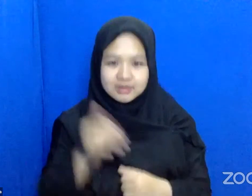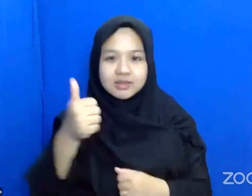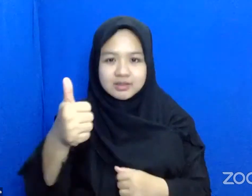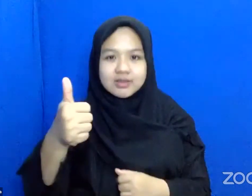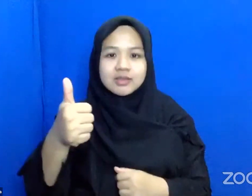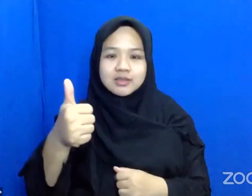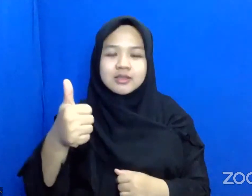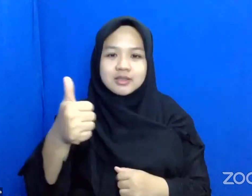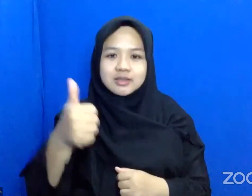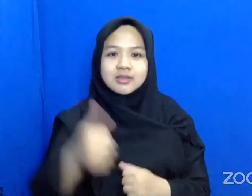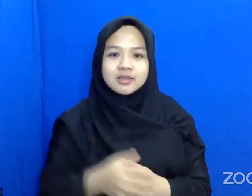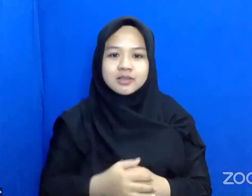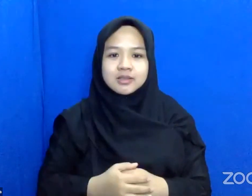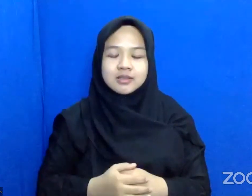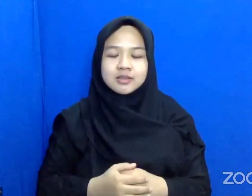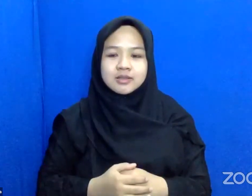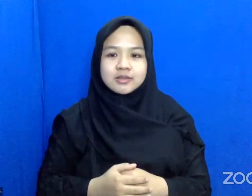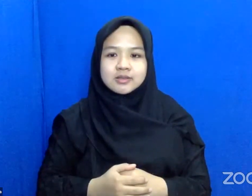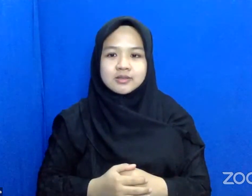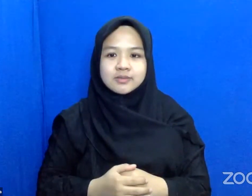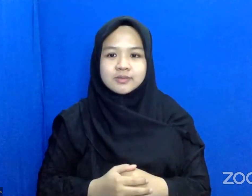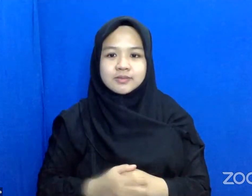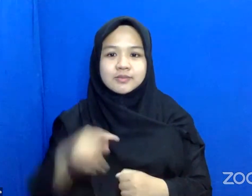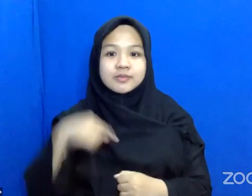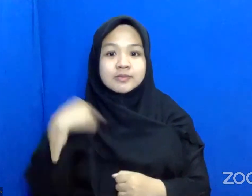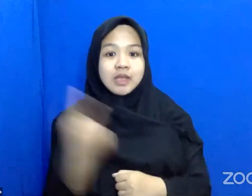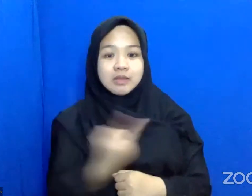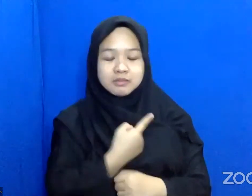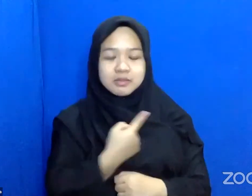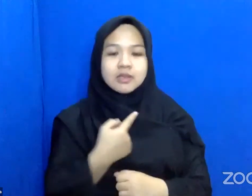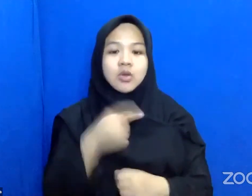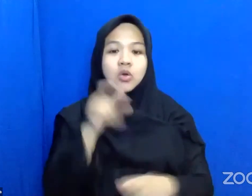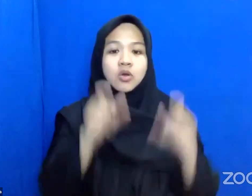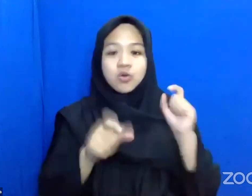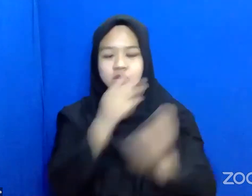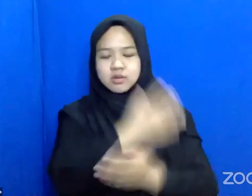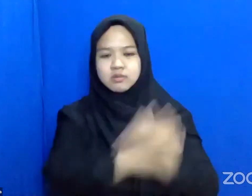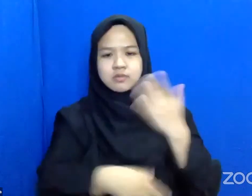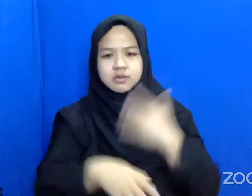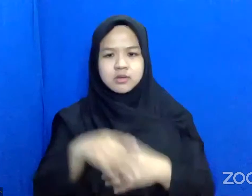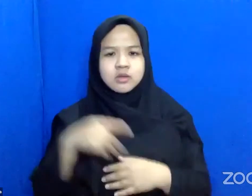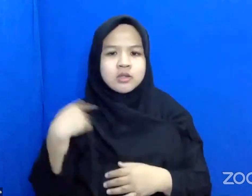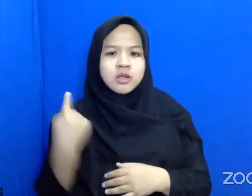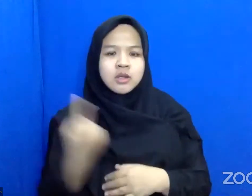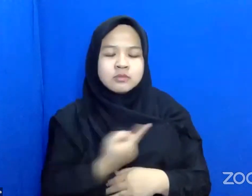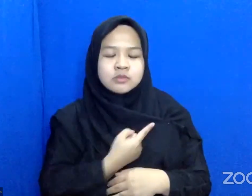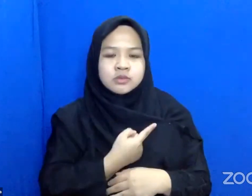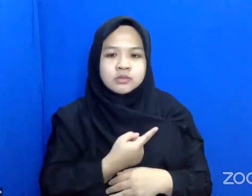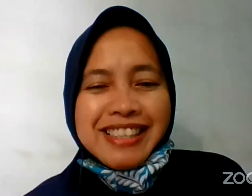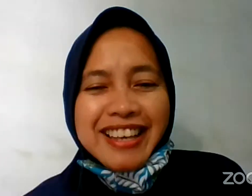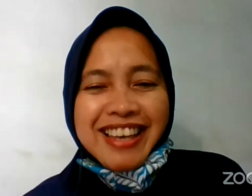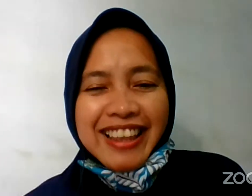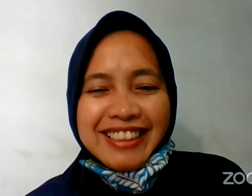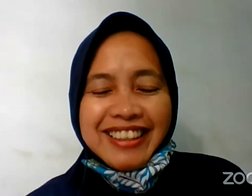saya Ya silahkan Kami Selaku Penyandang Disabilitas Memang Harus Menziasati